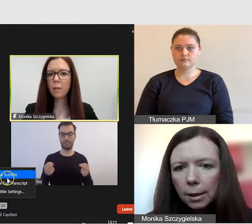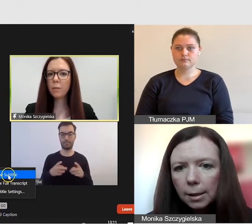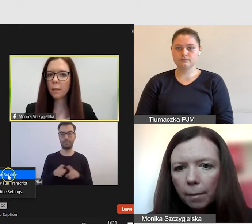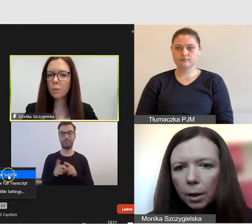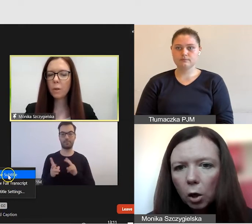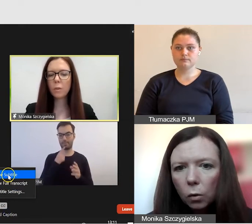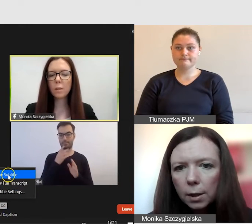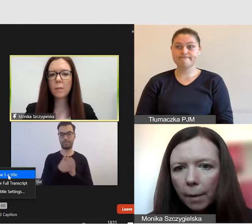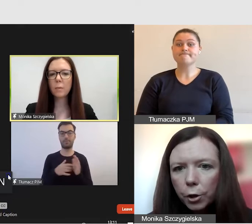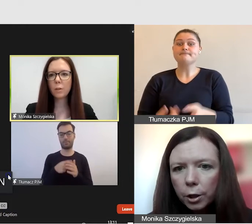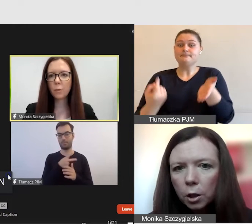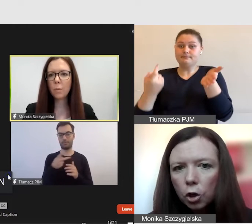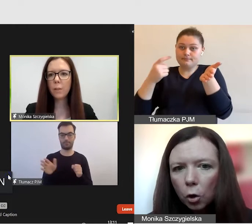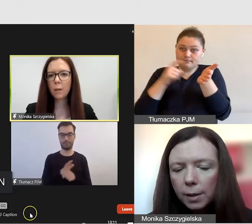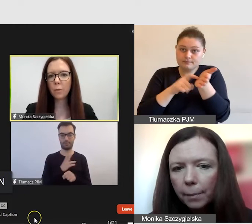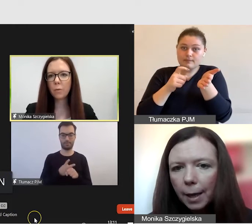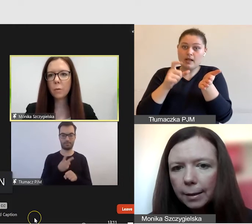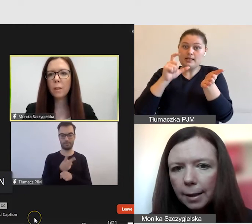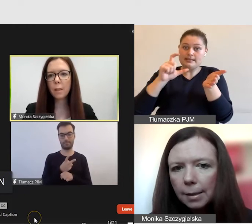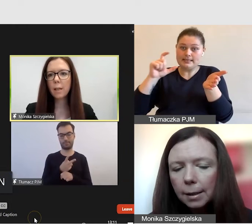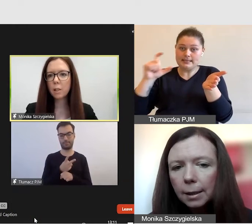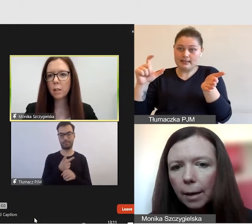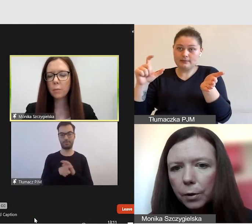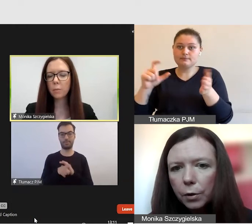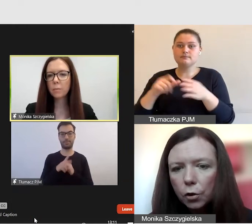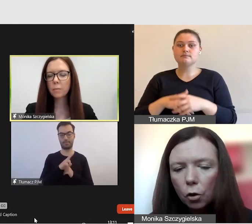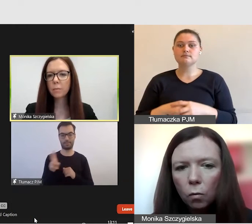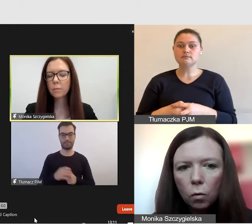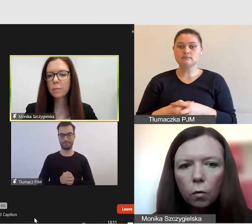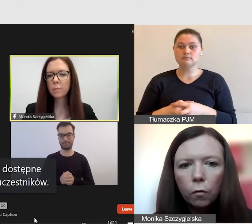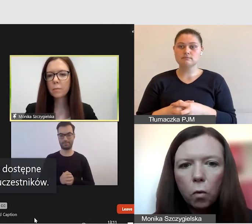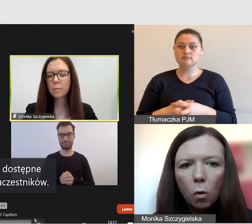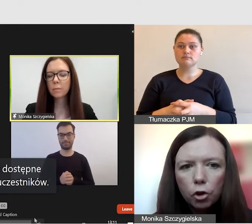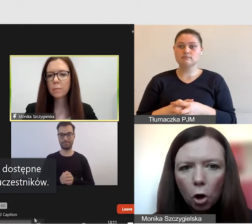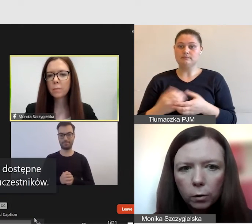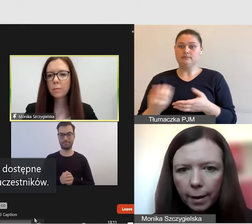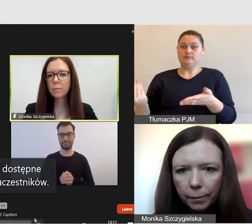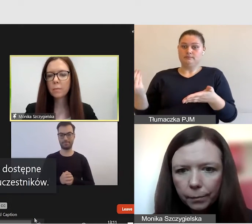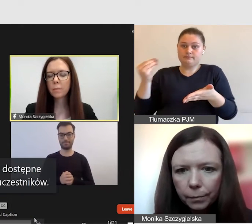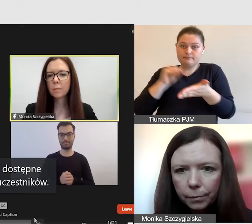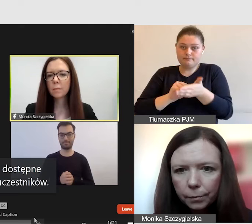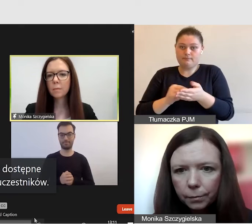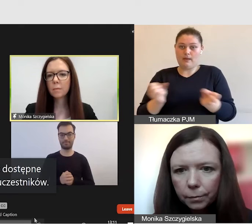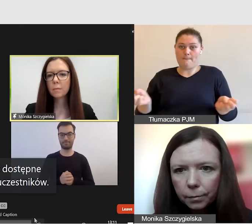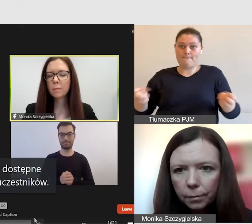Naciskamy closed caption, show subtitles i napisy są włączone.